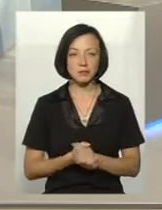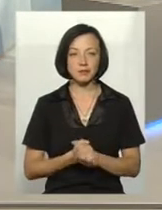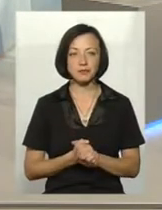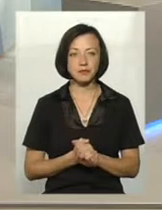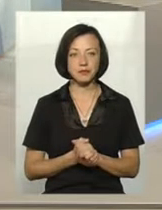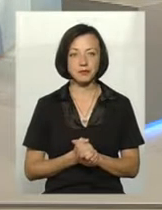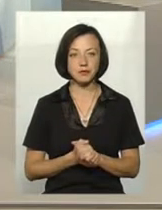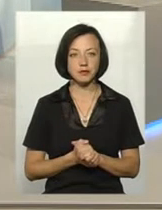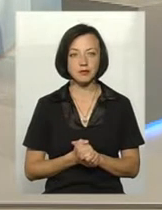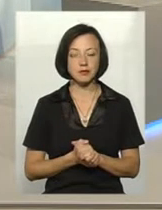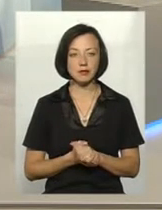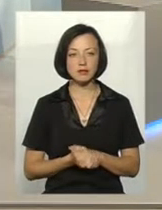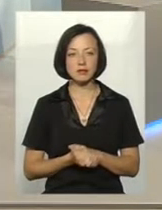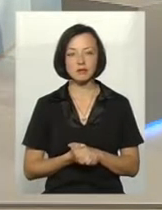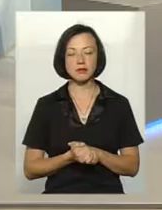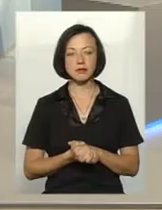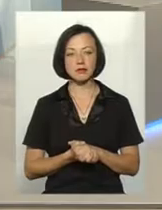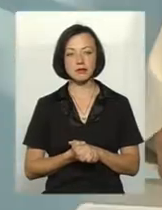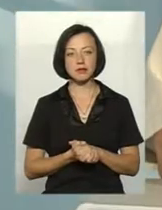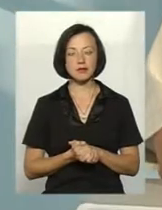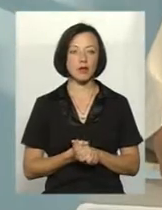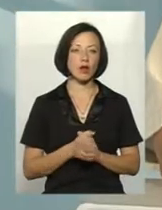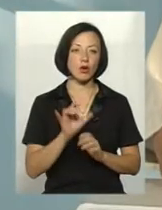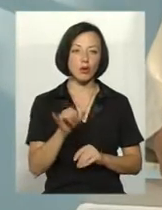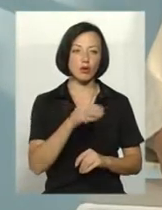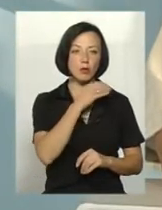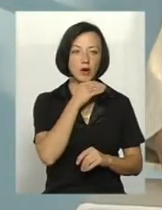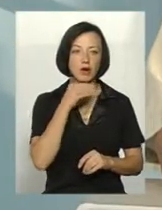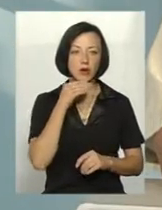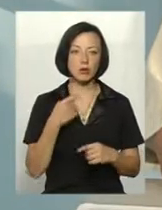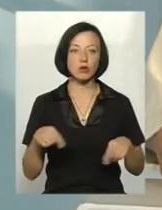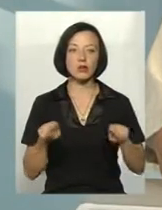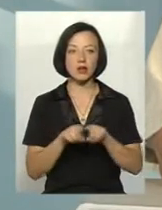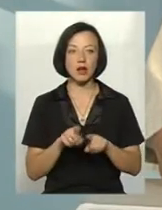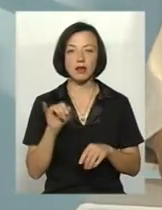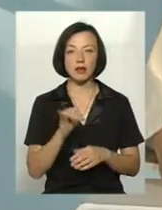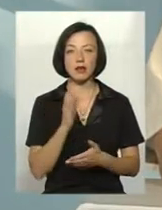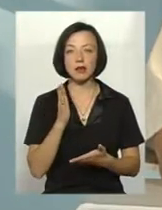Воно багатьох, так воно є. Чого тут ще, яка